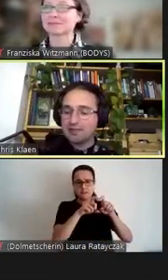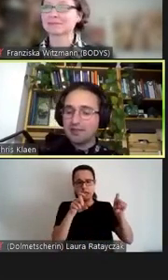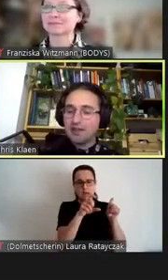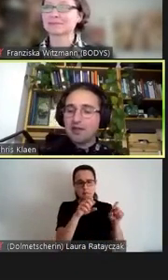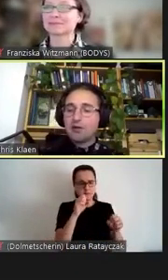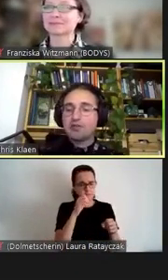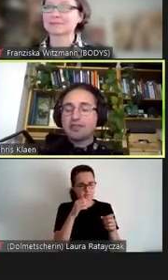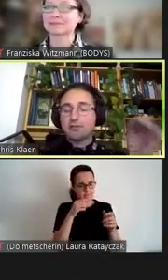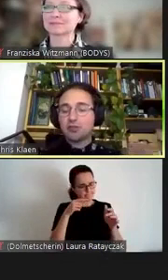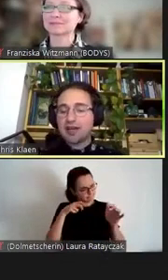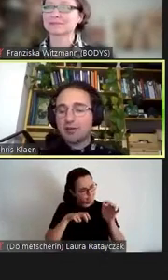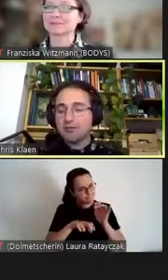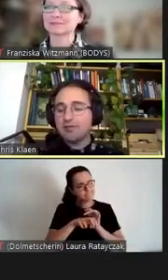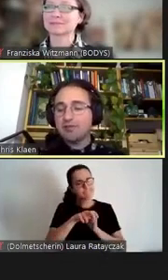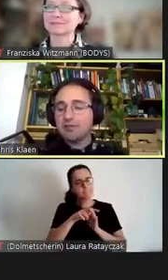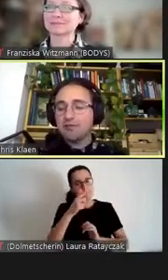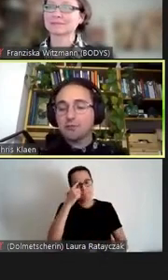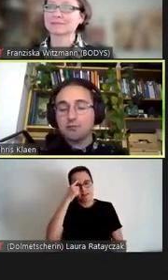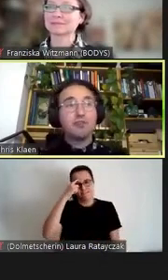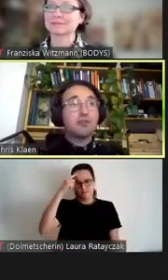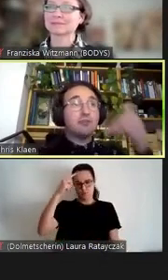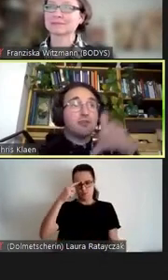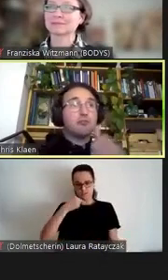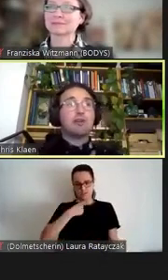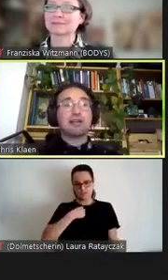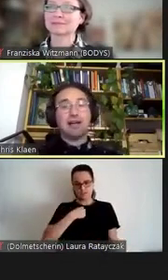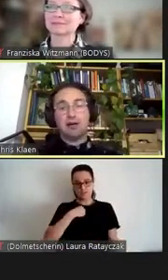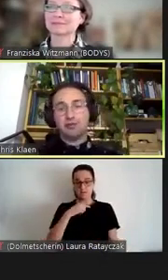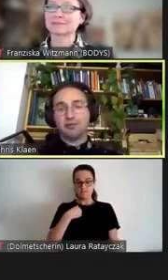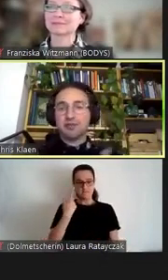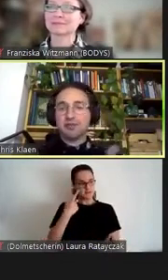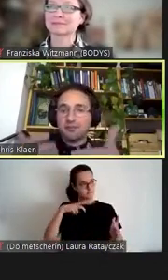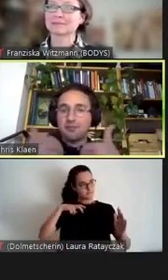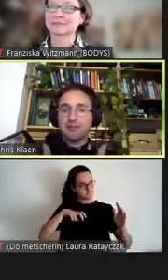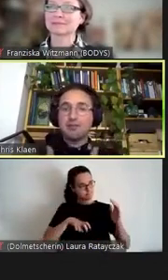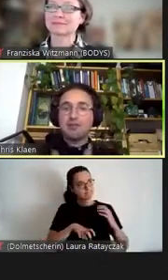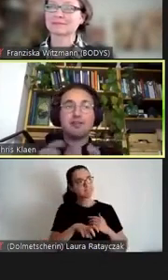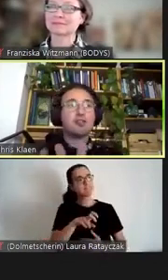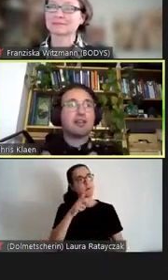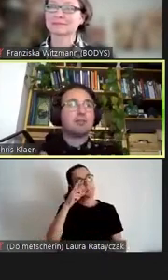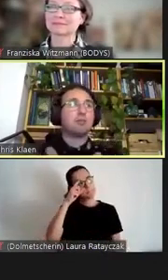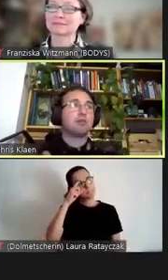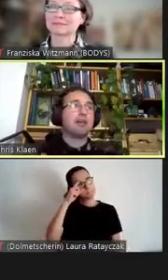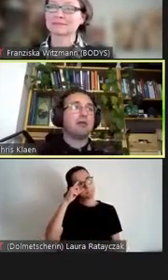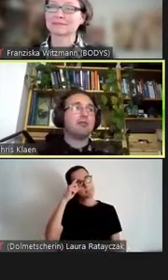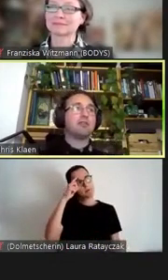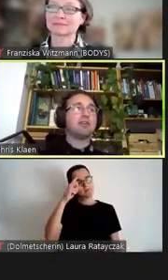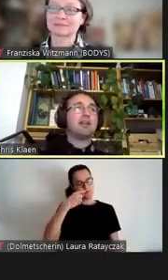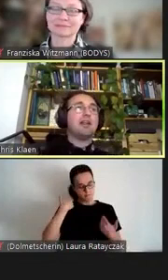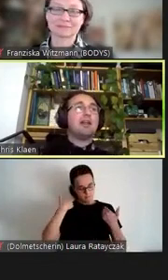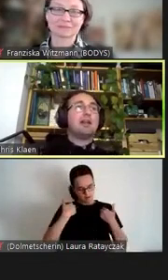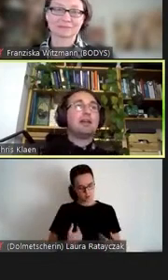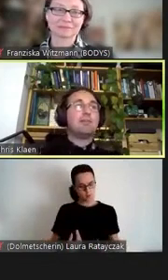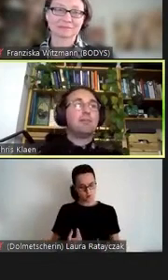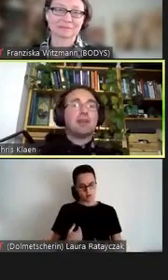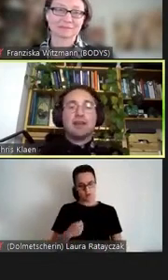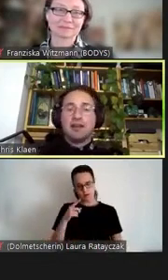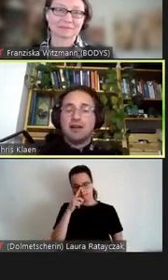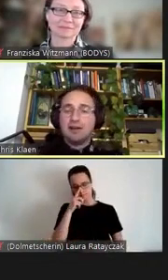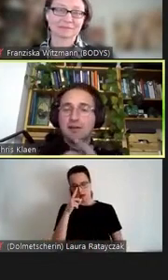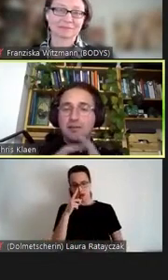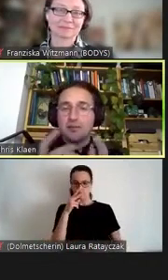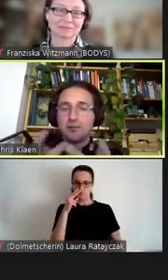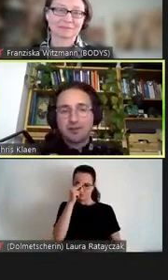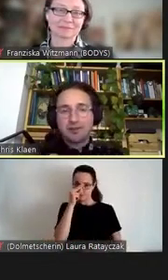zu werden und dann zu schauen, wie wir von unserem Zugang aus, unserem persönlichen Standpunkt aus, eben